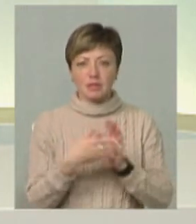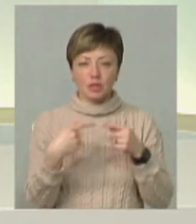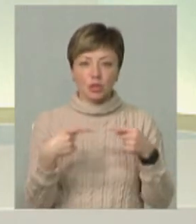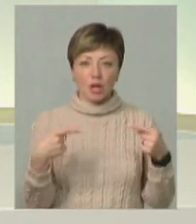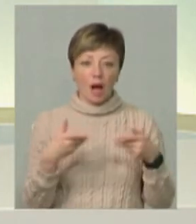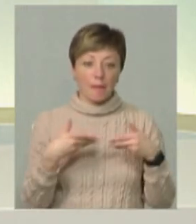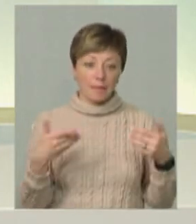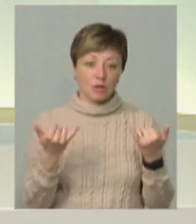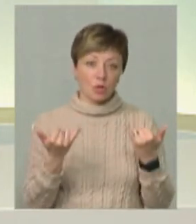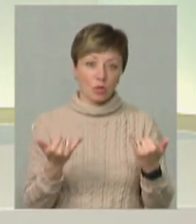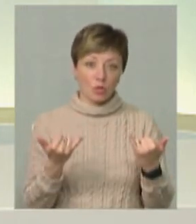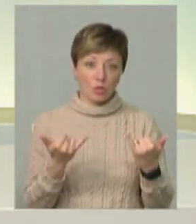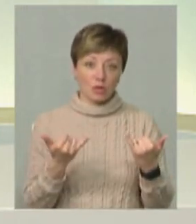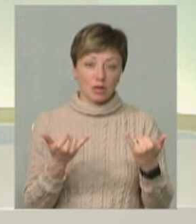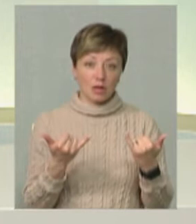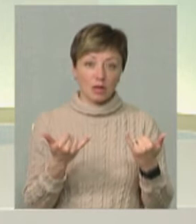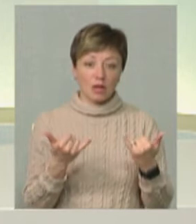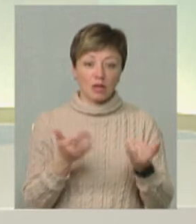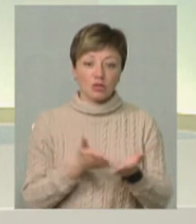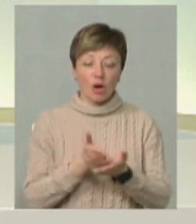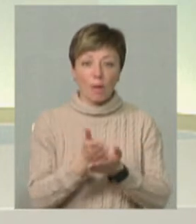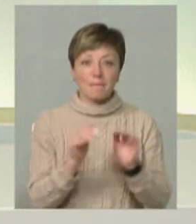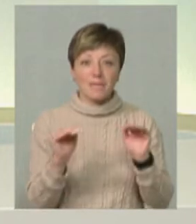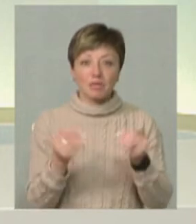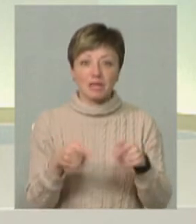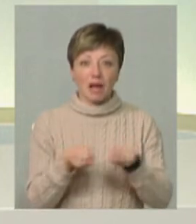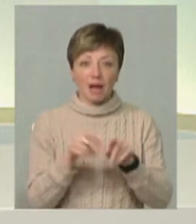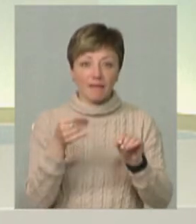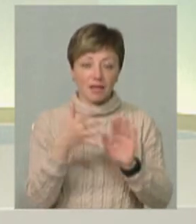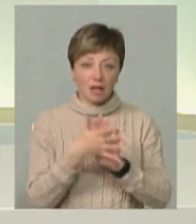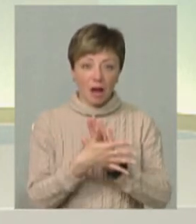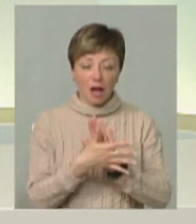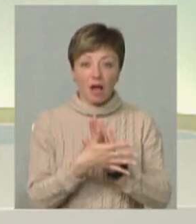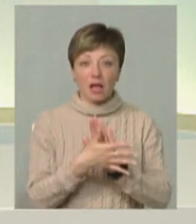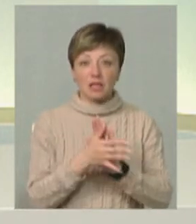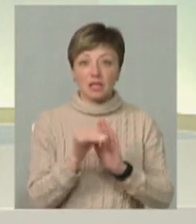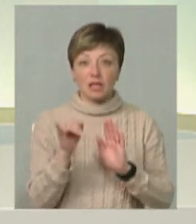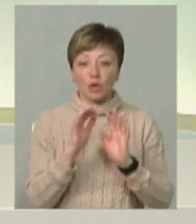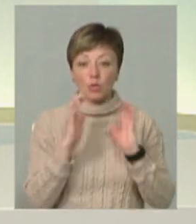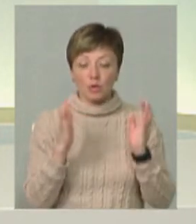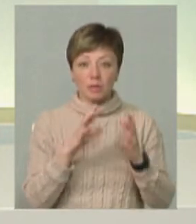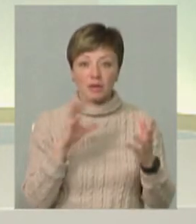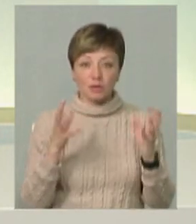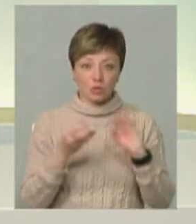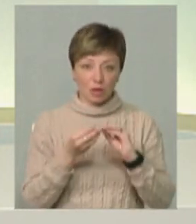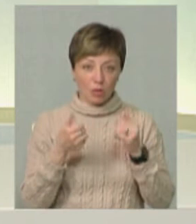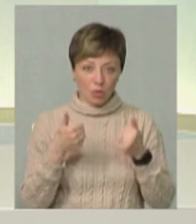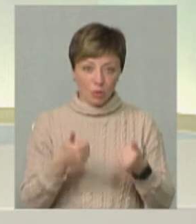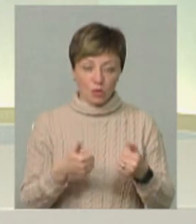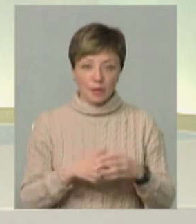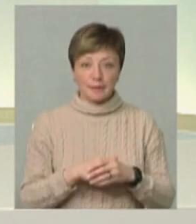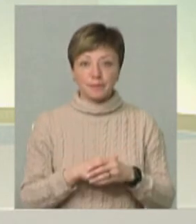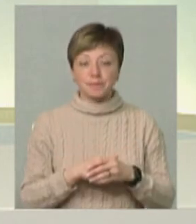А ми сьогодні йдемо шляхом мінімізації таких витрат і отримання на виході хорошого результату.